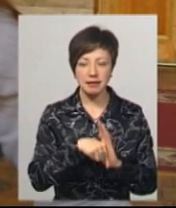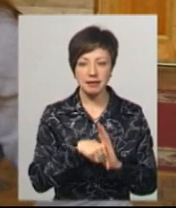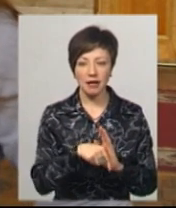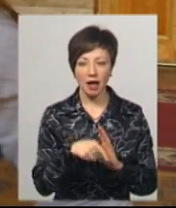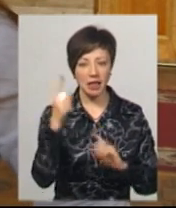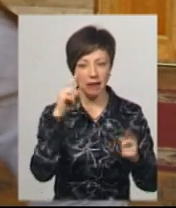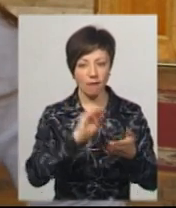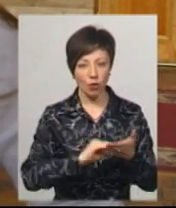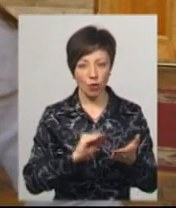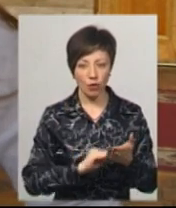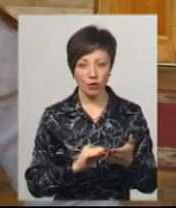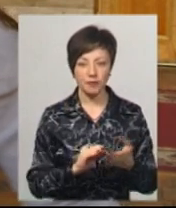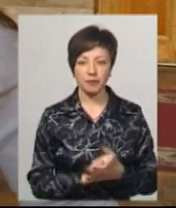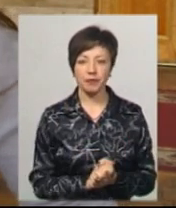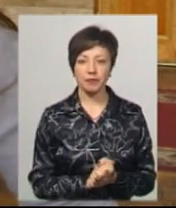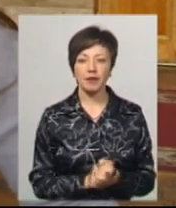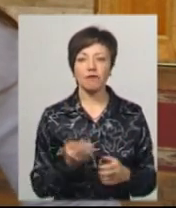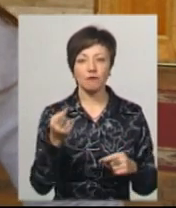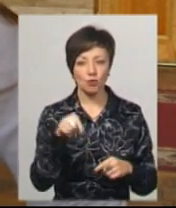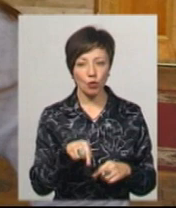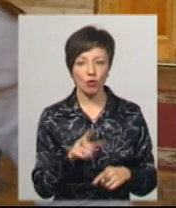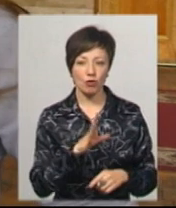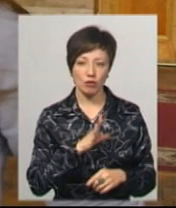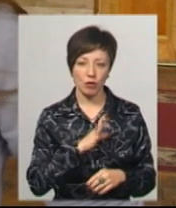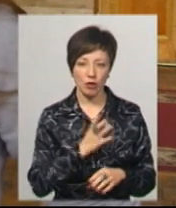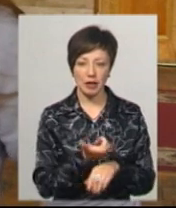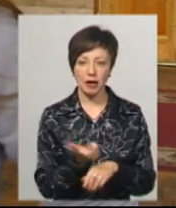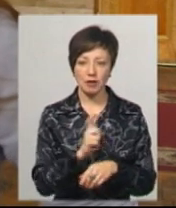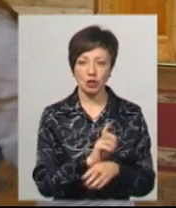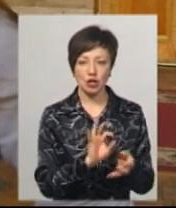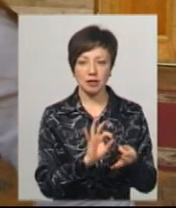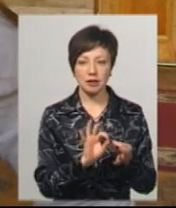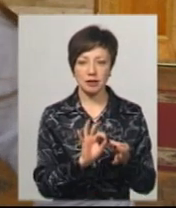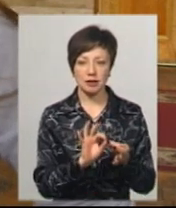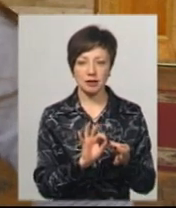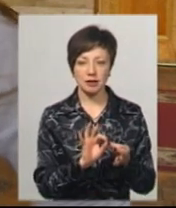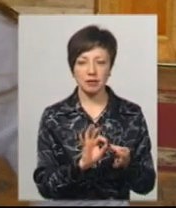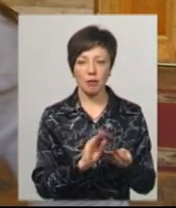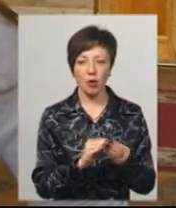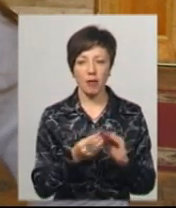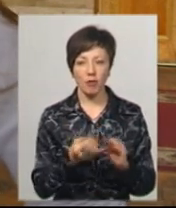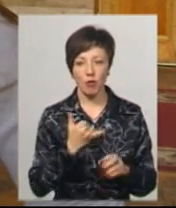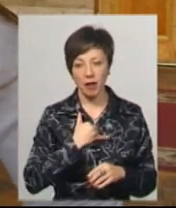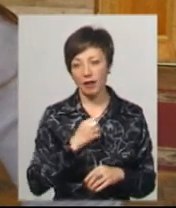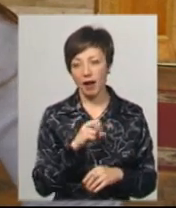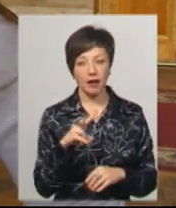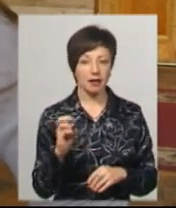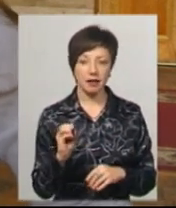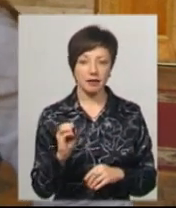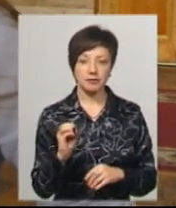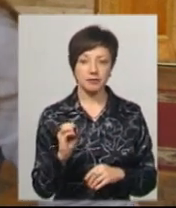тим більше органіка. От у цьому було найбільше, скажімо так, проблем у мене, але